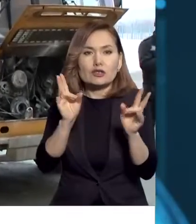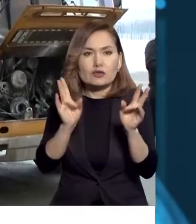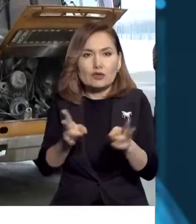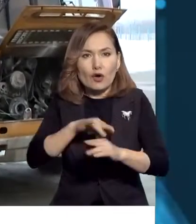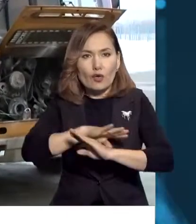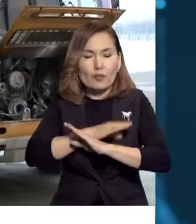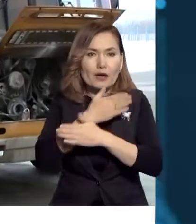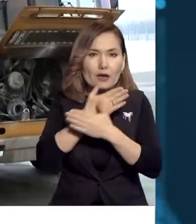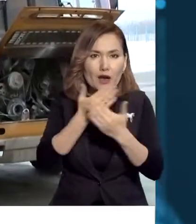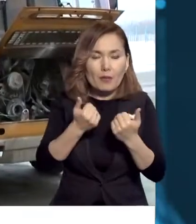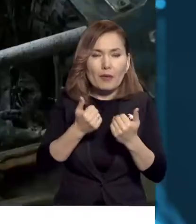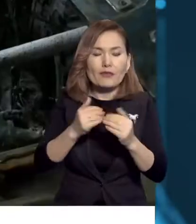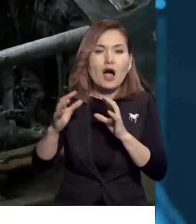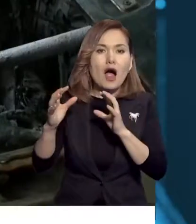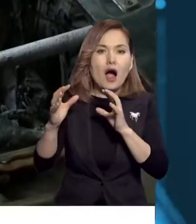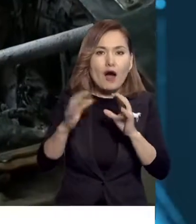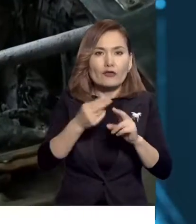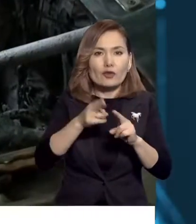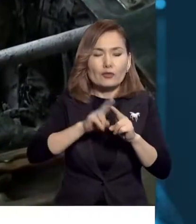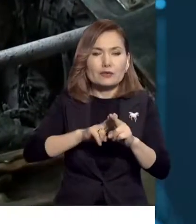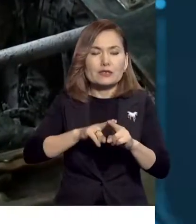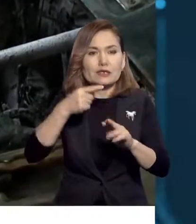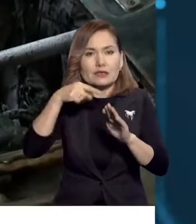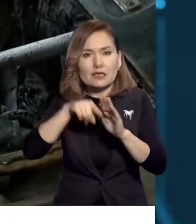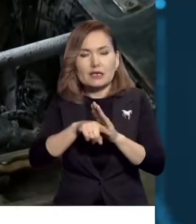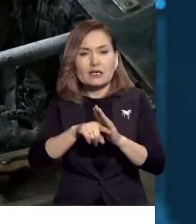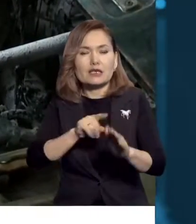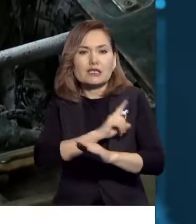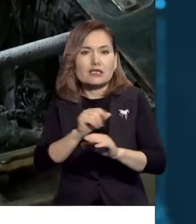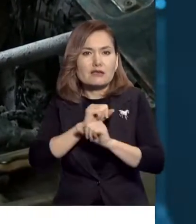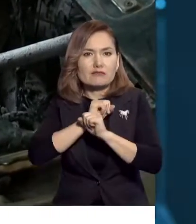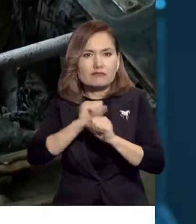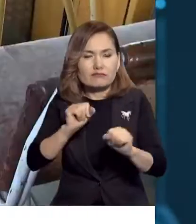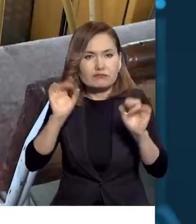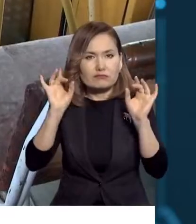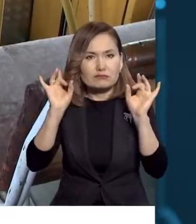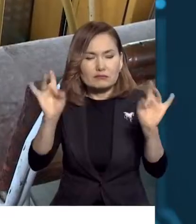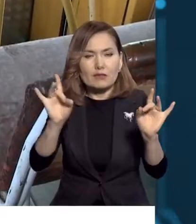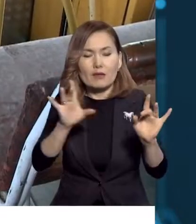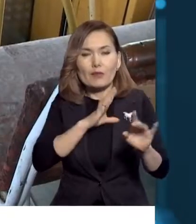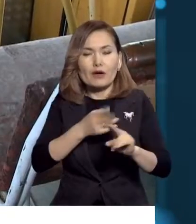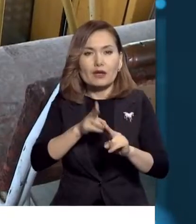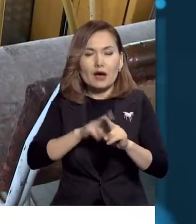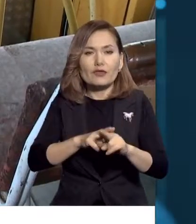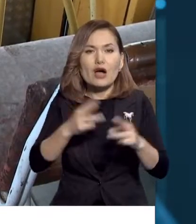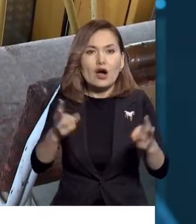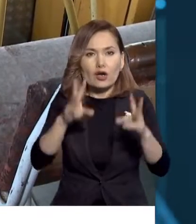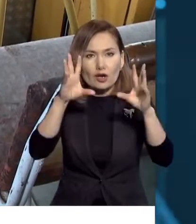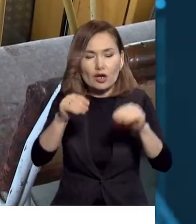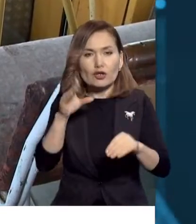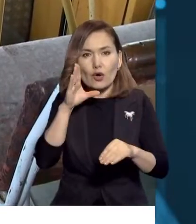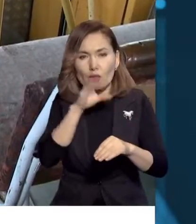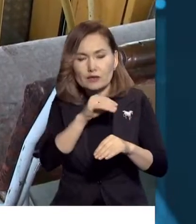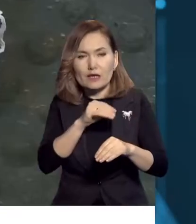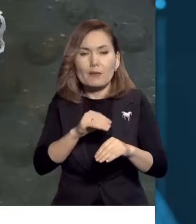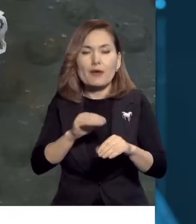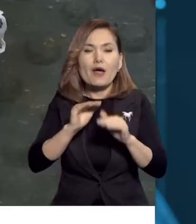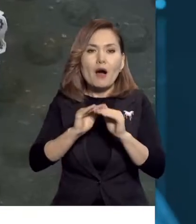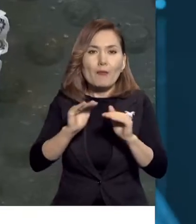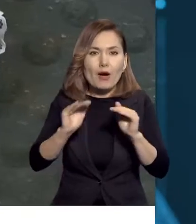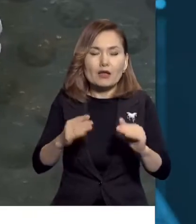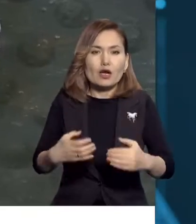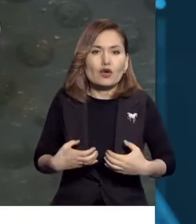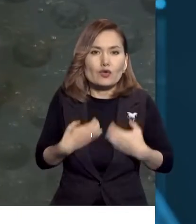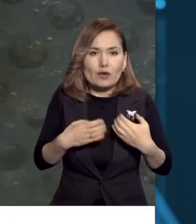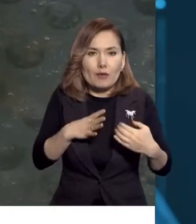Лешала көліктің алдыңғы бөлігінен тарсеткен дыбыш шығып, жаңа бастаған жалын дергезінде сөндерілді. Бұлған оқиғадан шошып болған атаналар мектепе